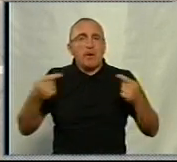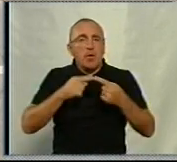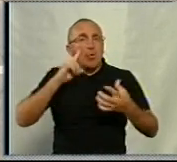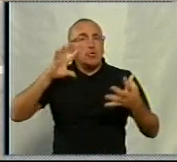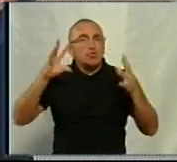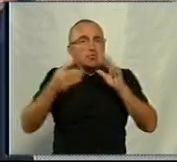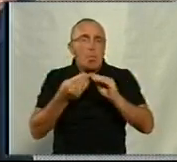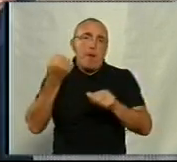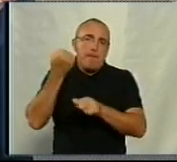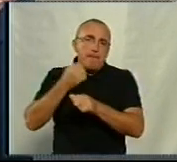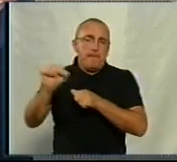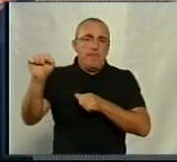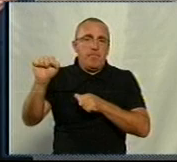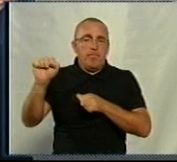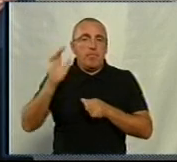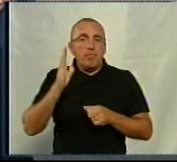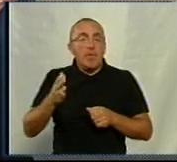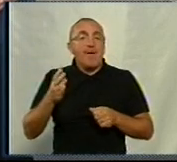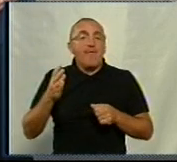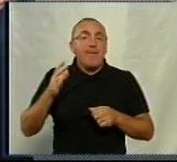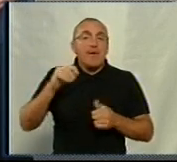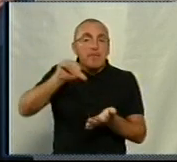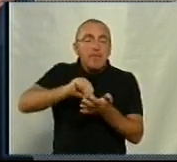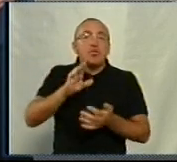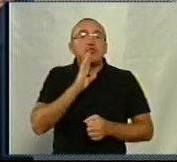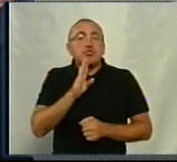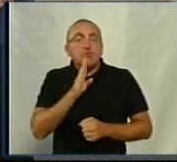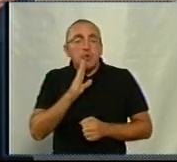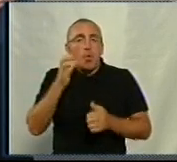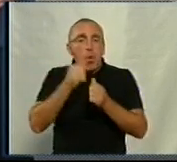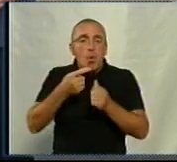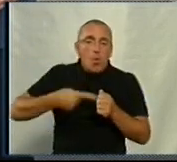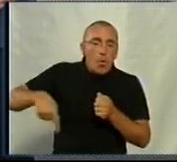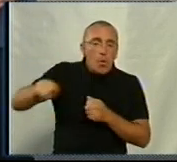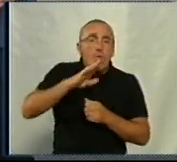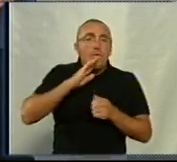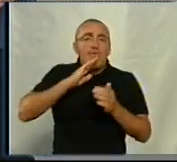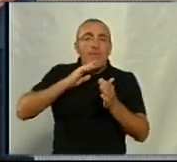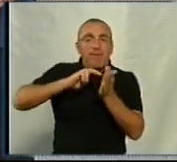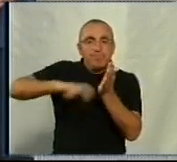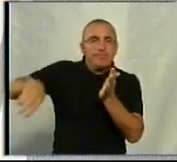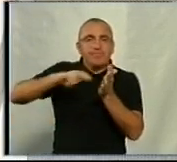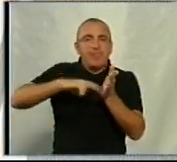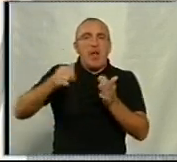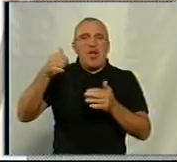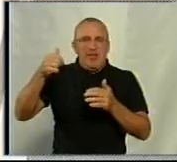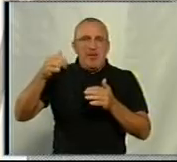переможця. Це гонка на час з відбуванням серед дівчат. На кожному колі сходить одна дівчина з найгіршим результатом.